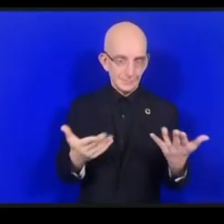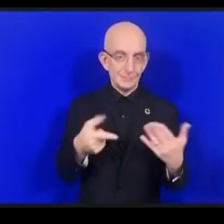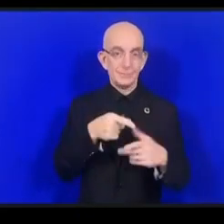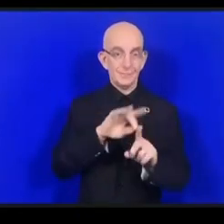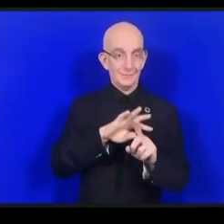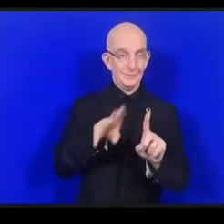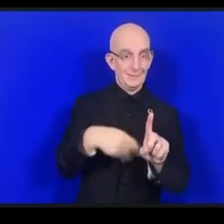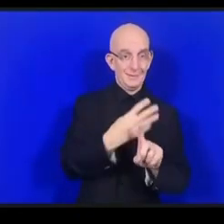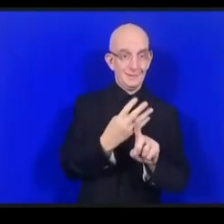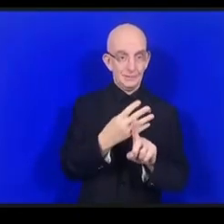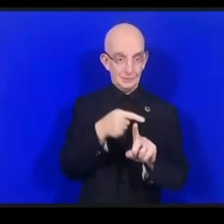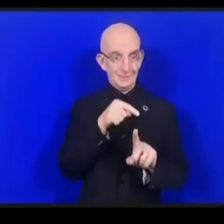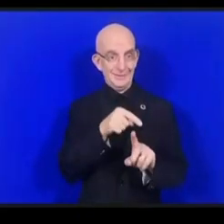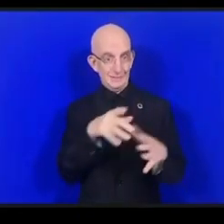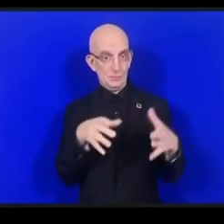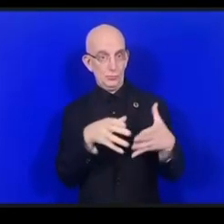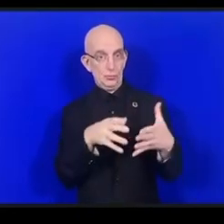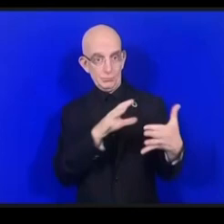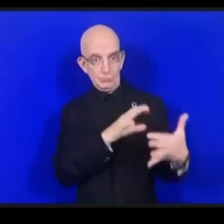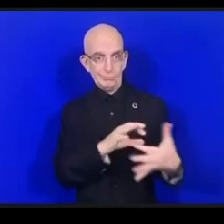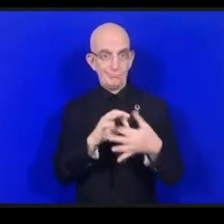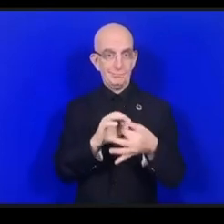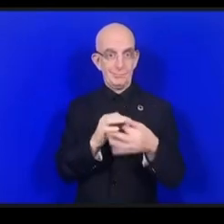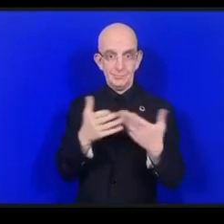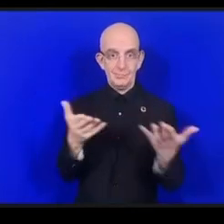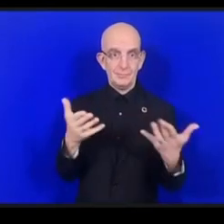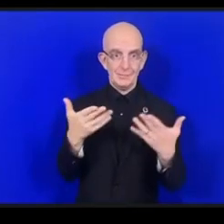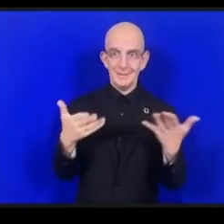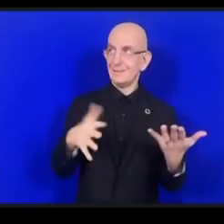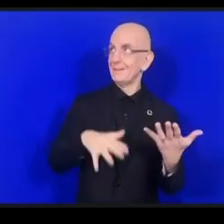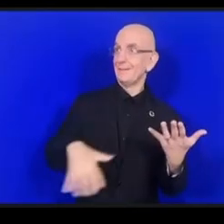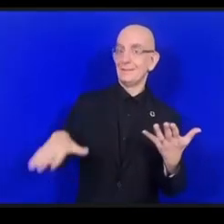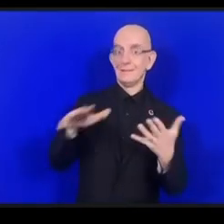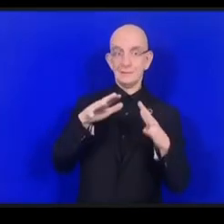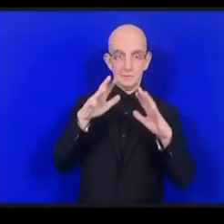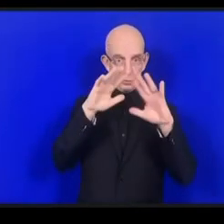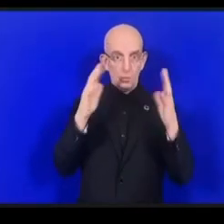طبعا أهداف التنمية المستدامة